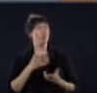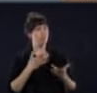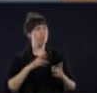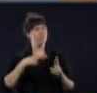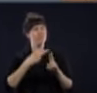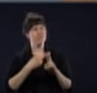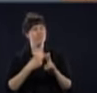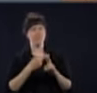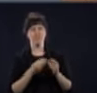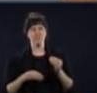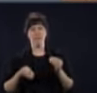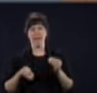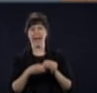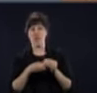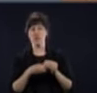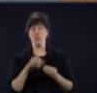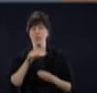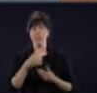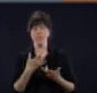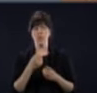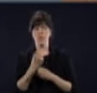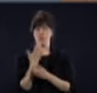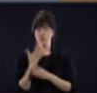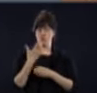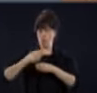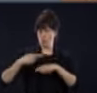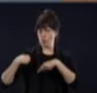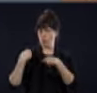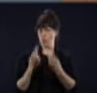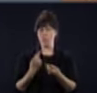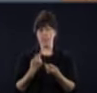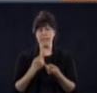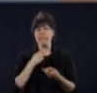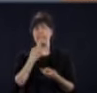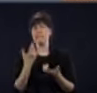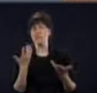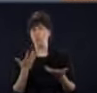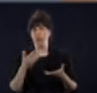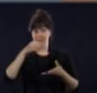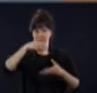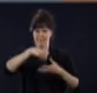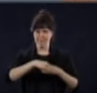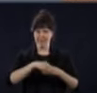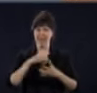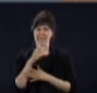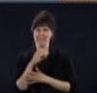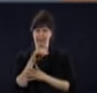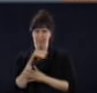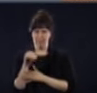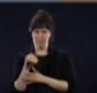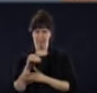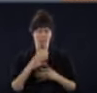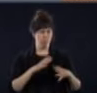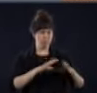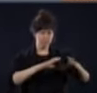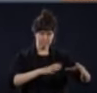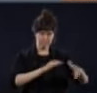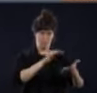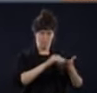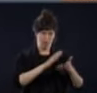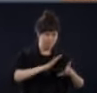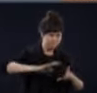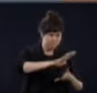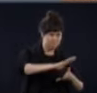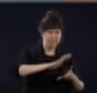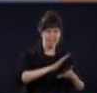dirais là-dessus, puis on le dit depuis plusieurs jours, que la situation dans le Grand Montréal, la CMM, elle est différente du reste du